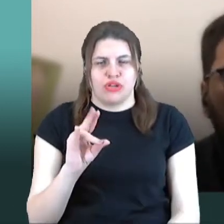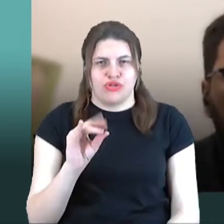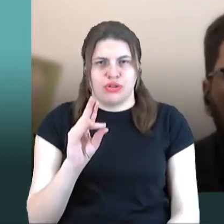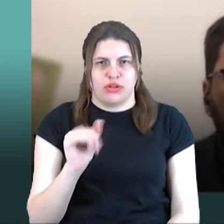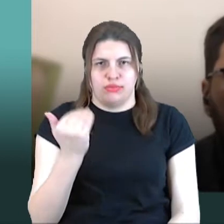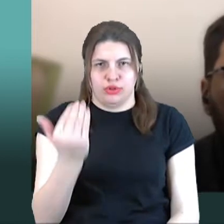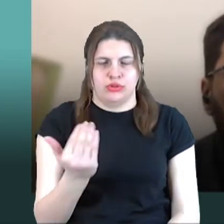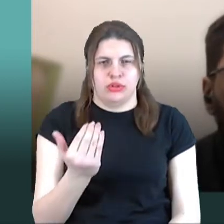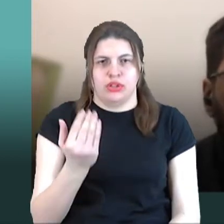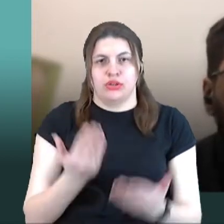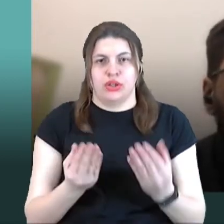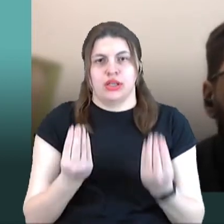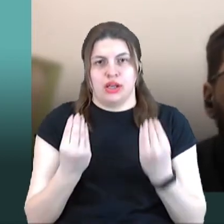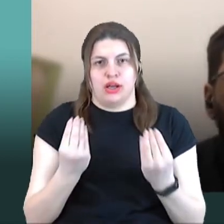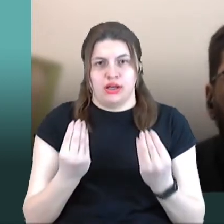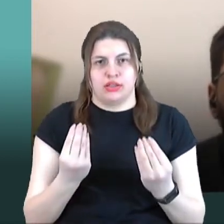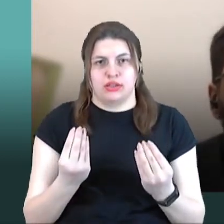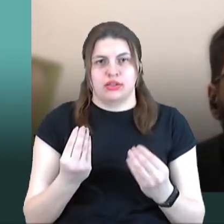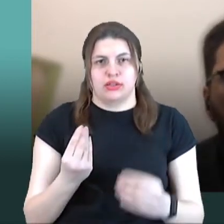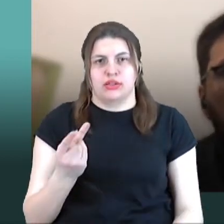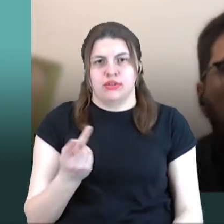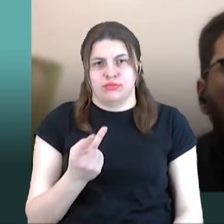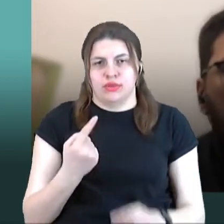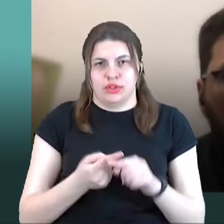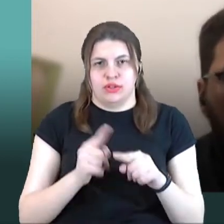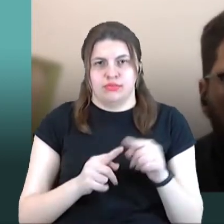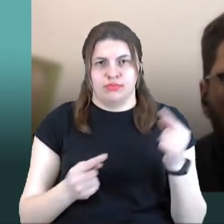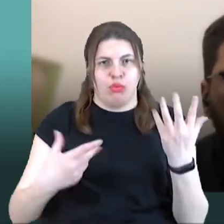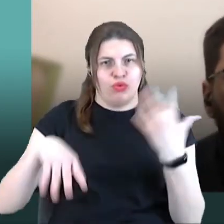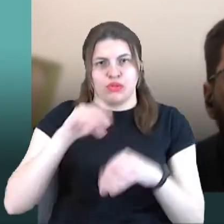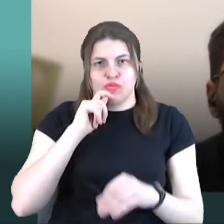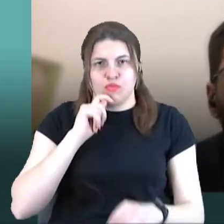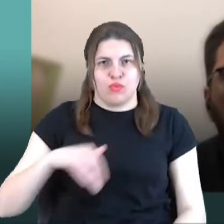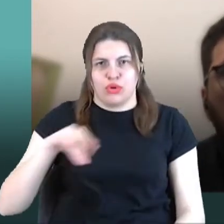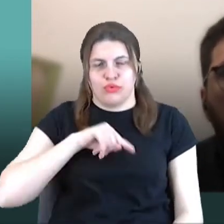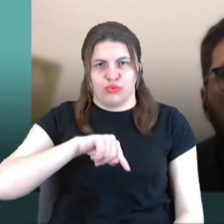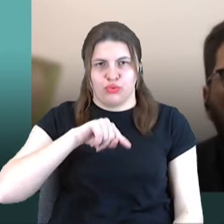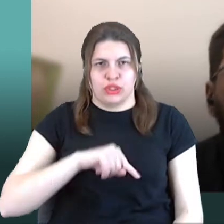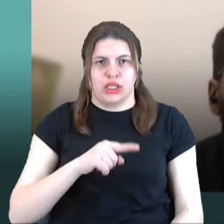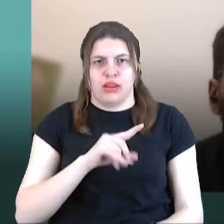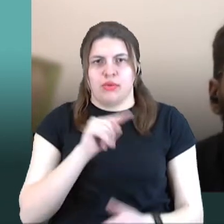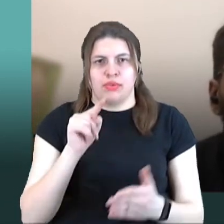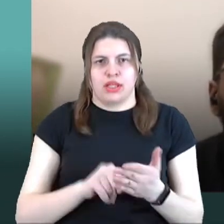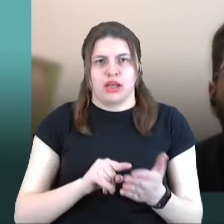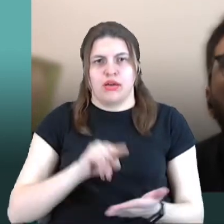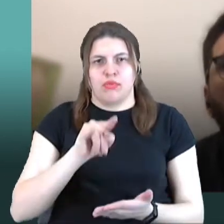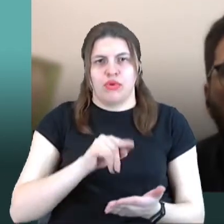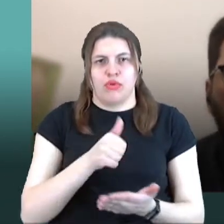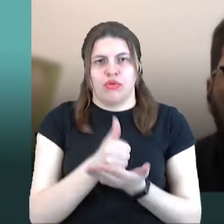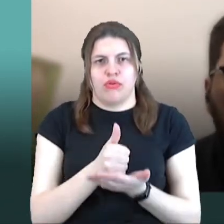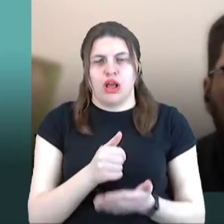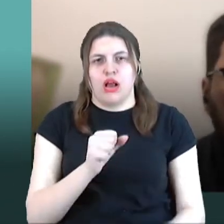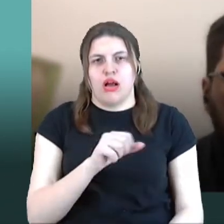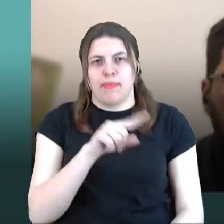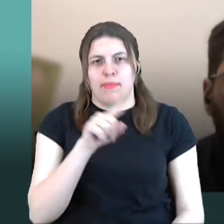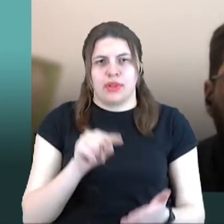саме цих двох областей з іншими регіонами України, то не питання аеропорту головне, а питання якісних, на